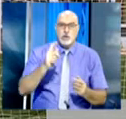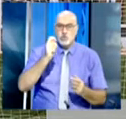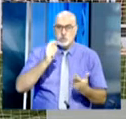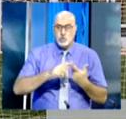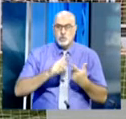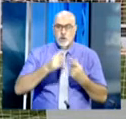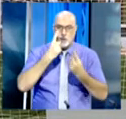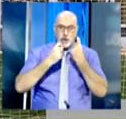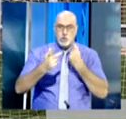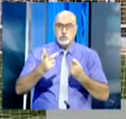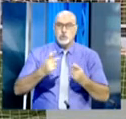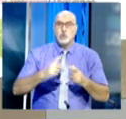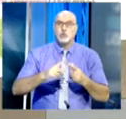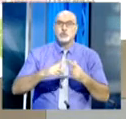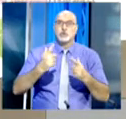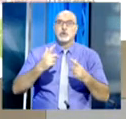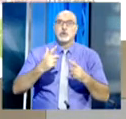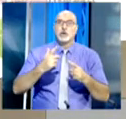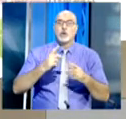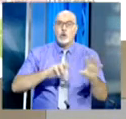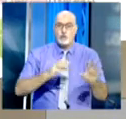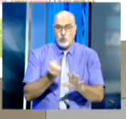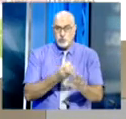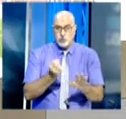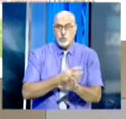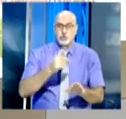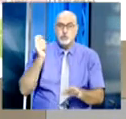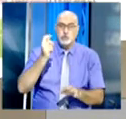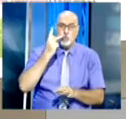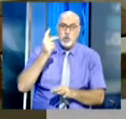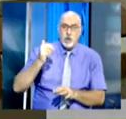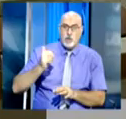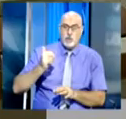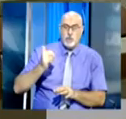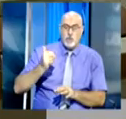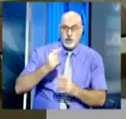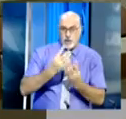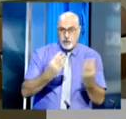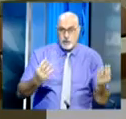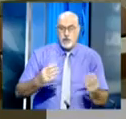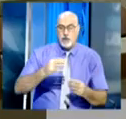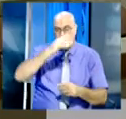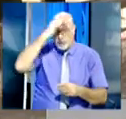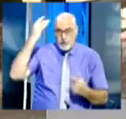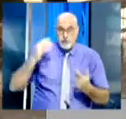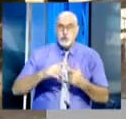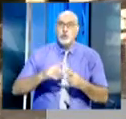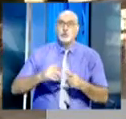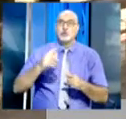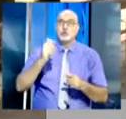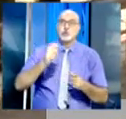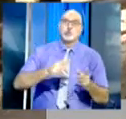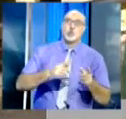ومدريات ودور البيئة وكذا جمعية أولياء التلاميذ إضافة إلى الفاعلين من المجتمع المدني